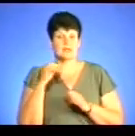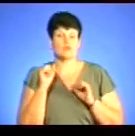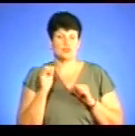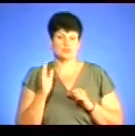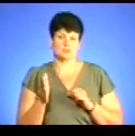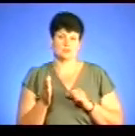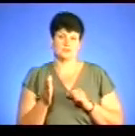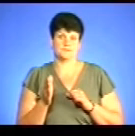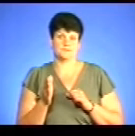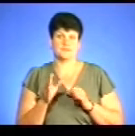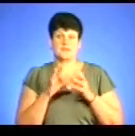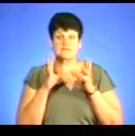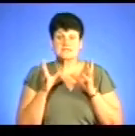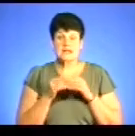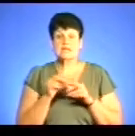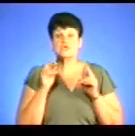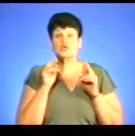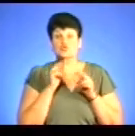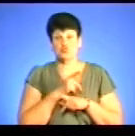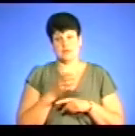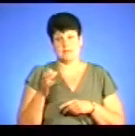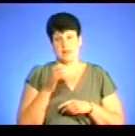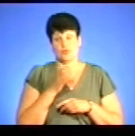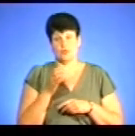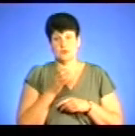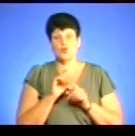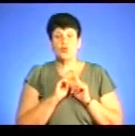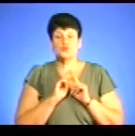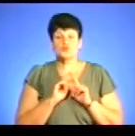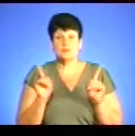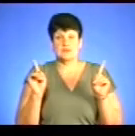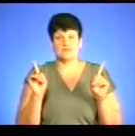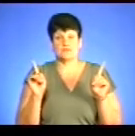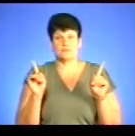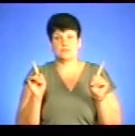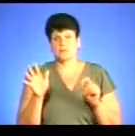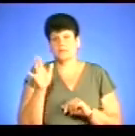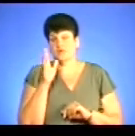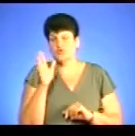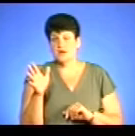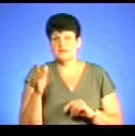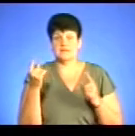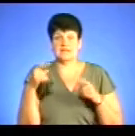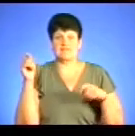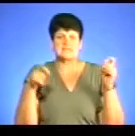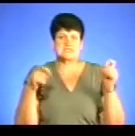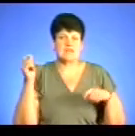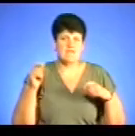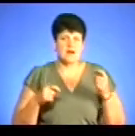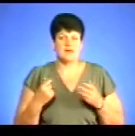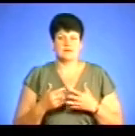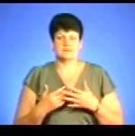взагалі з утруєнням алкогольним як таким. Особливо під час якихось фестивалів